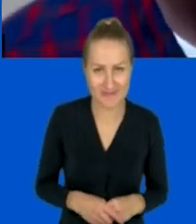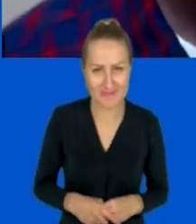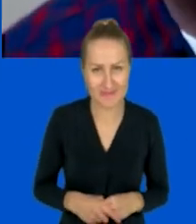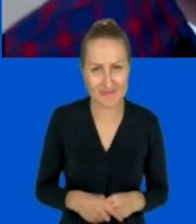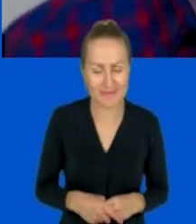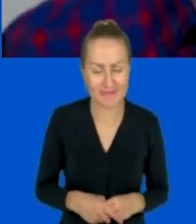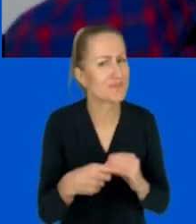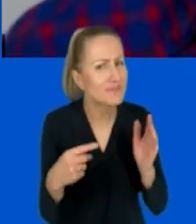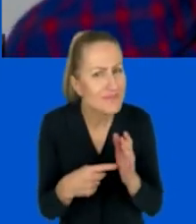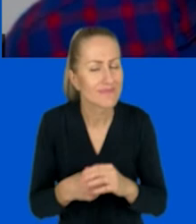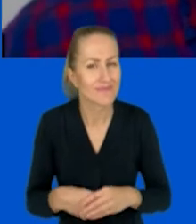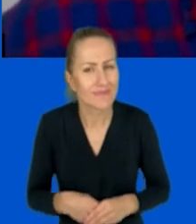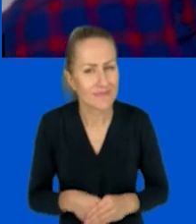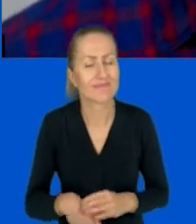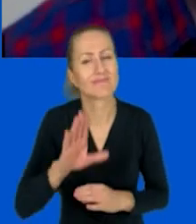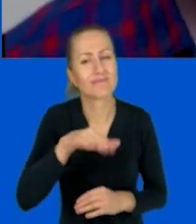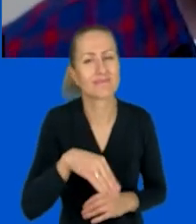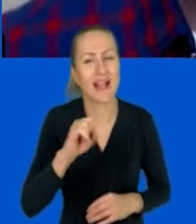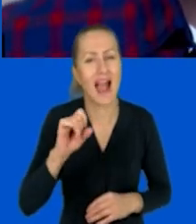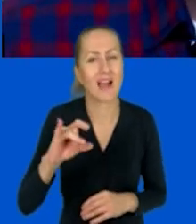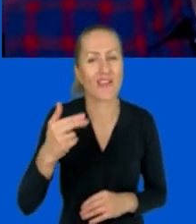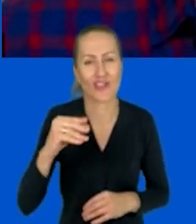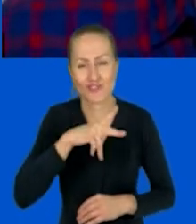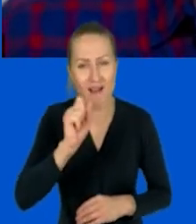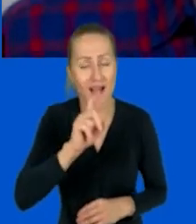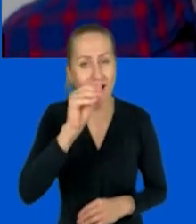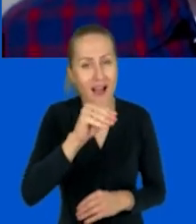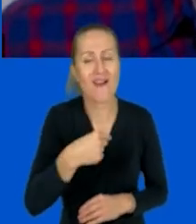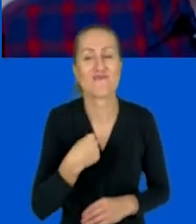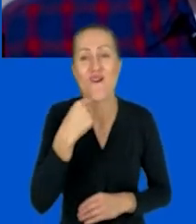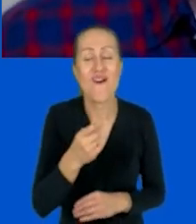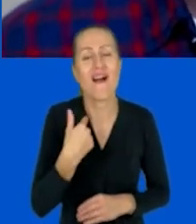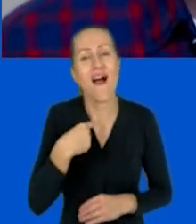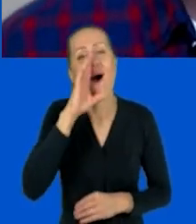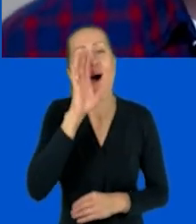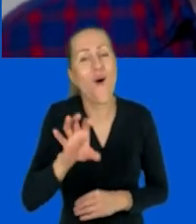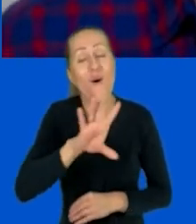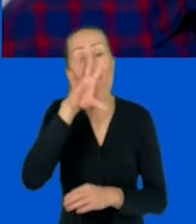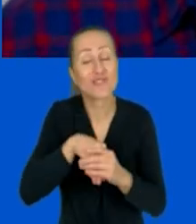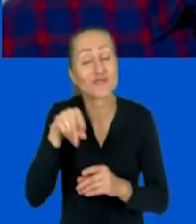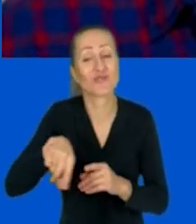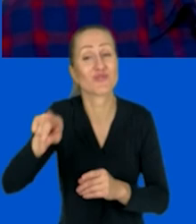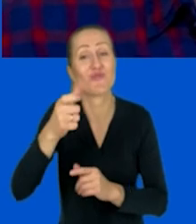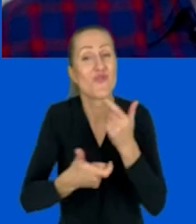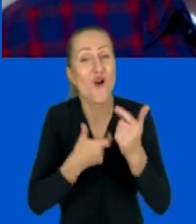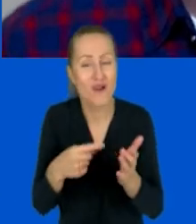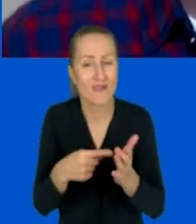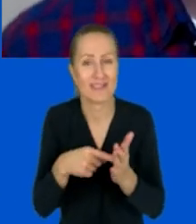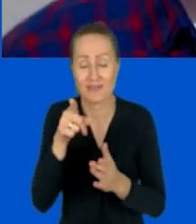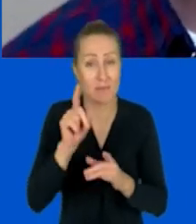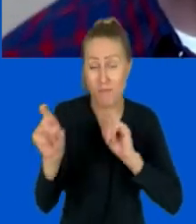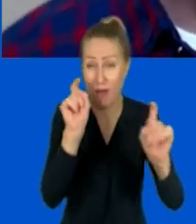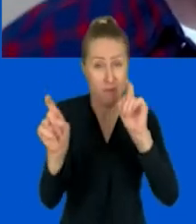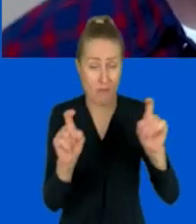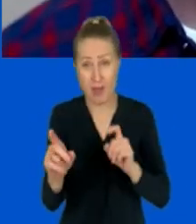No właśnie. Powiem Ci, Agnieszko, że jak oglądałem wszystko, to co robisz i jak przełączałaś wszystkie